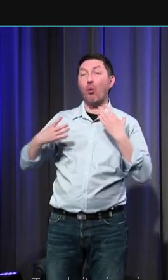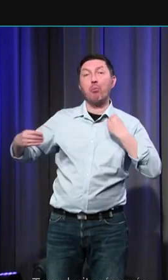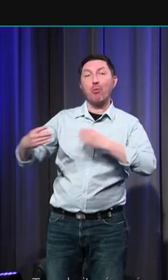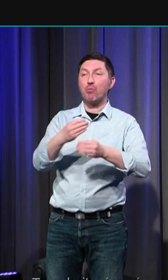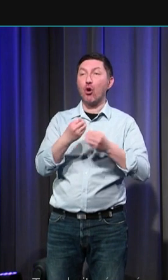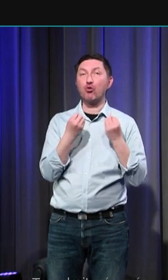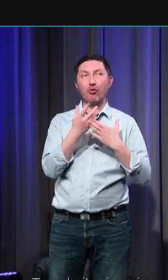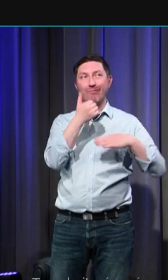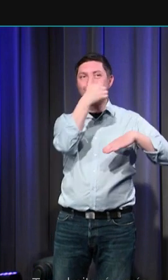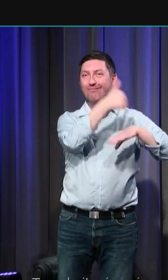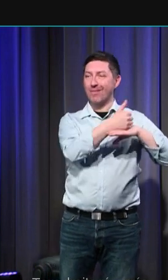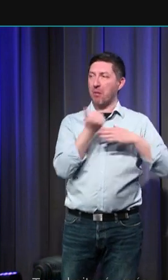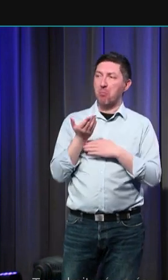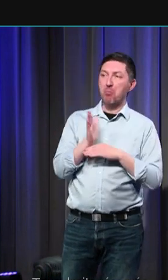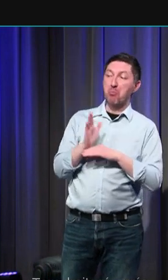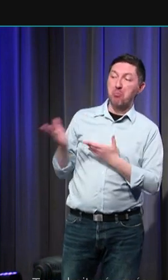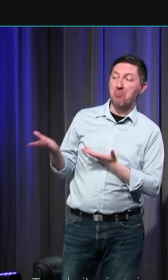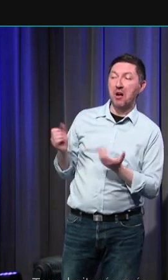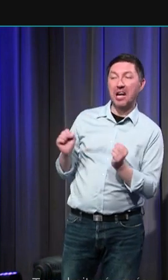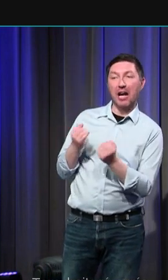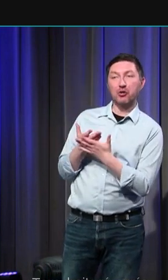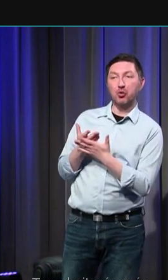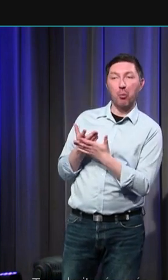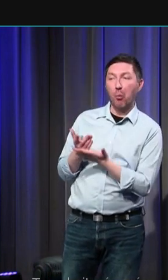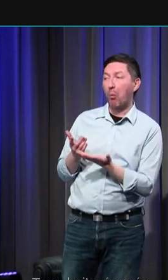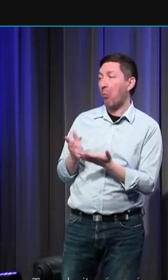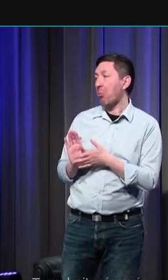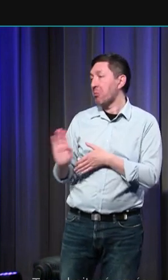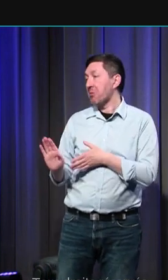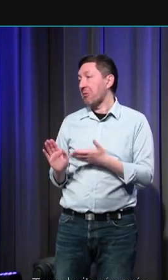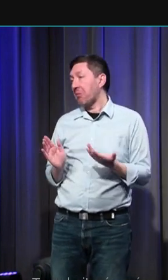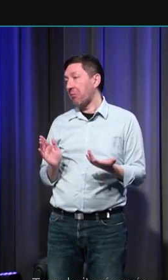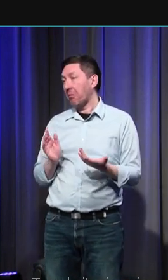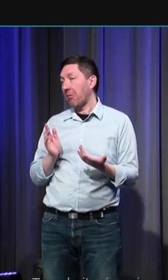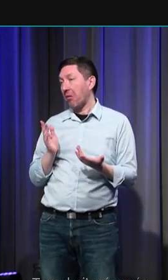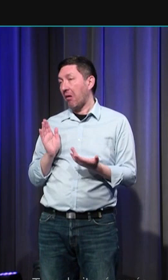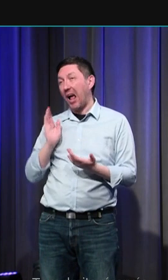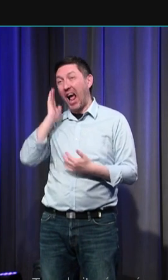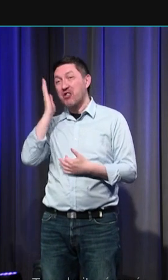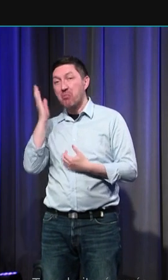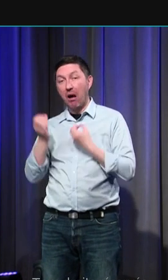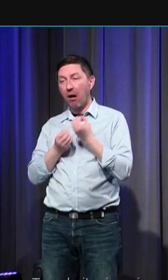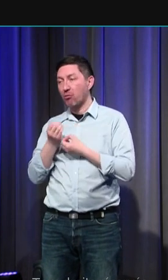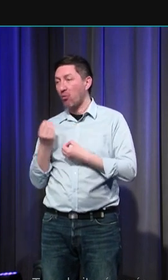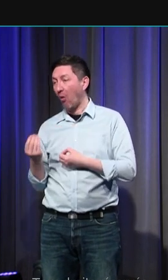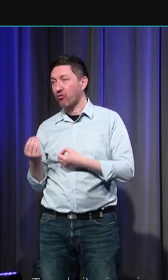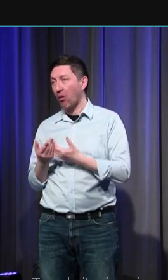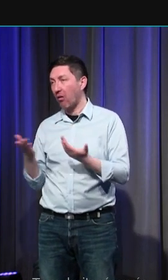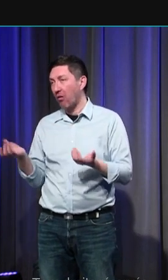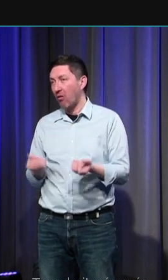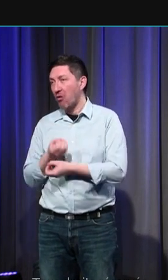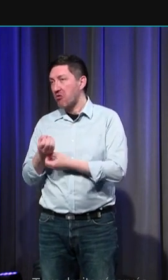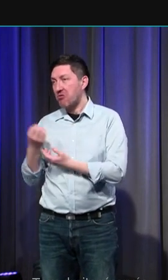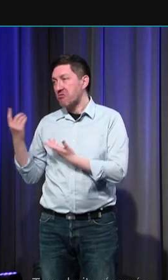l'élite comme des manifestations spontanées infantiles voire animales lorsqu'il s'agit de